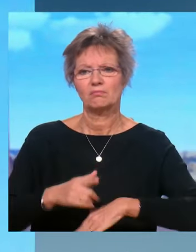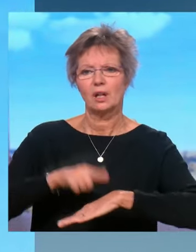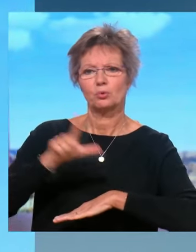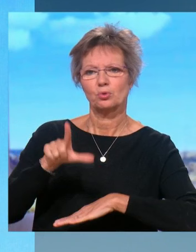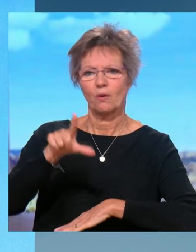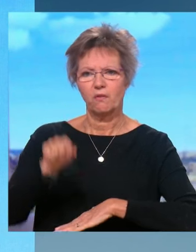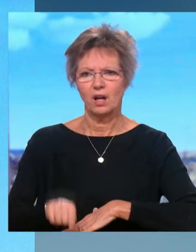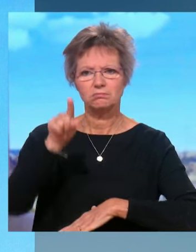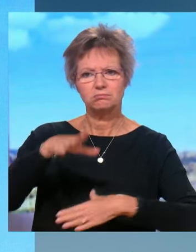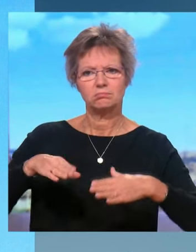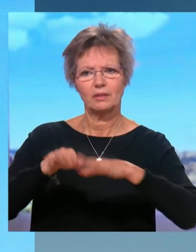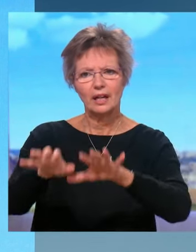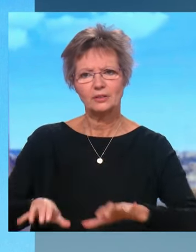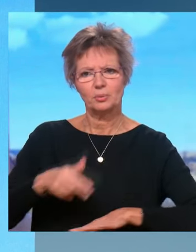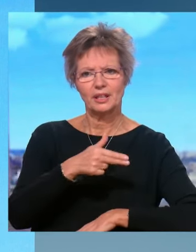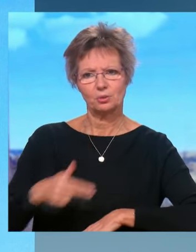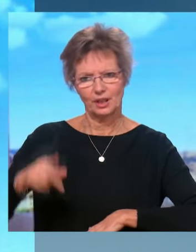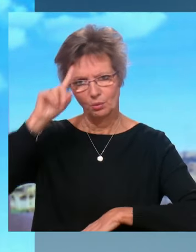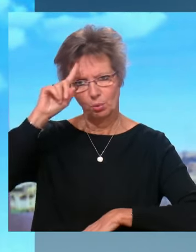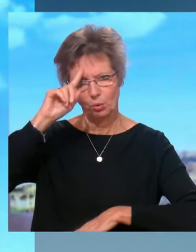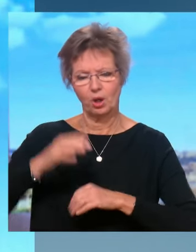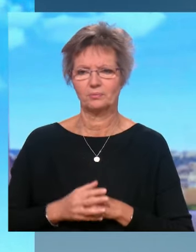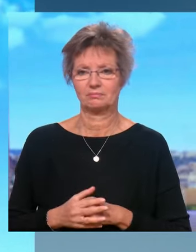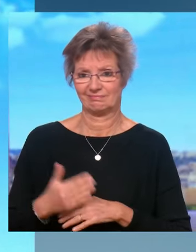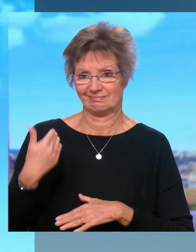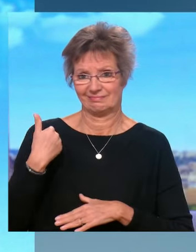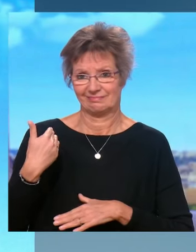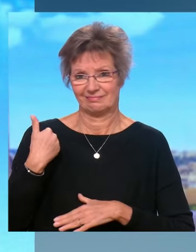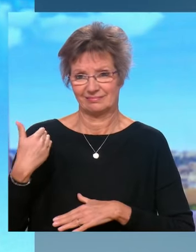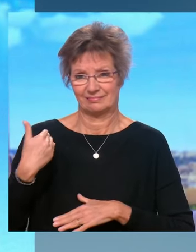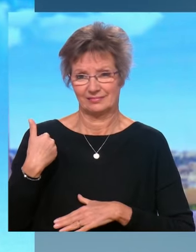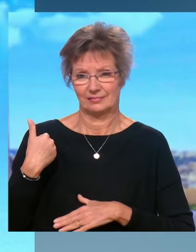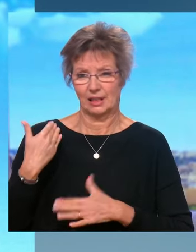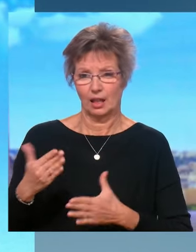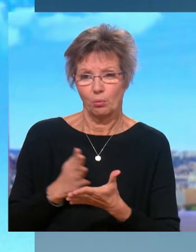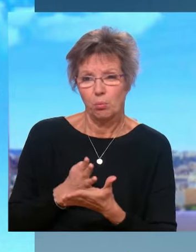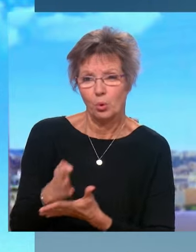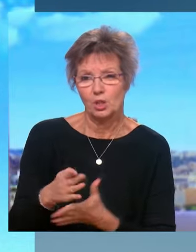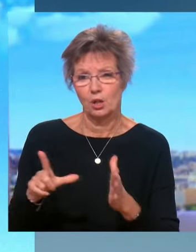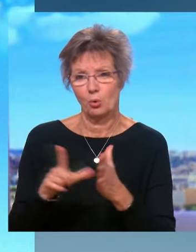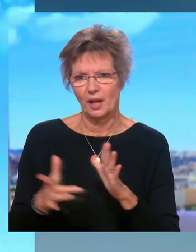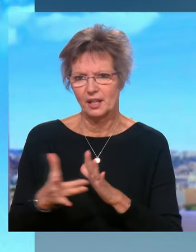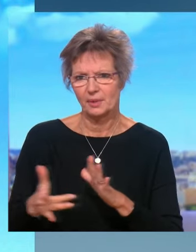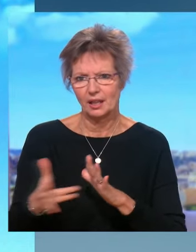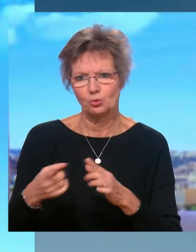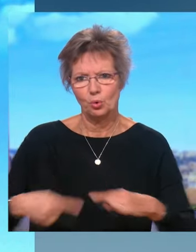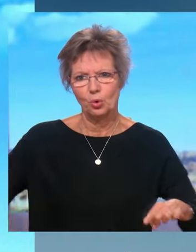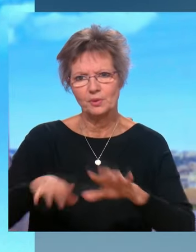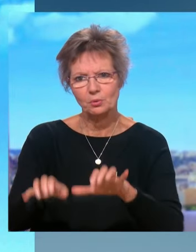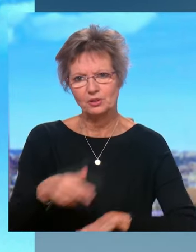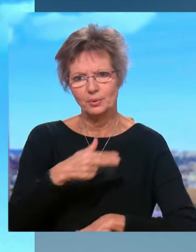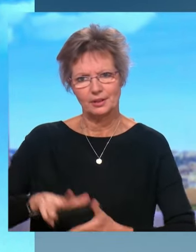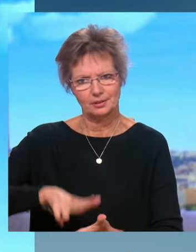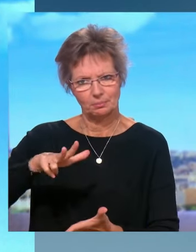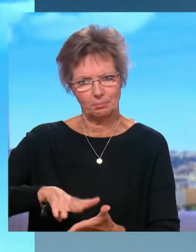l'Assemblée nationale puisque vous avez adopté, justement, en pleine nuit, le projet de loi d'immigration en commission à l'Assemblée nationale.